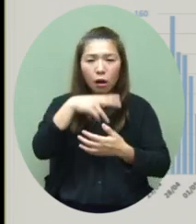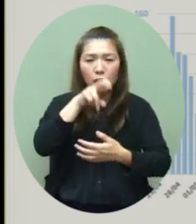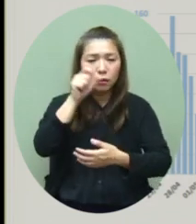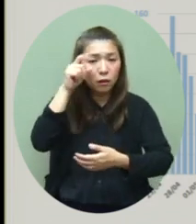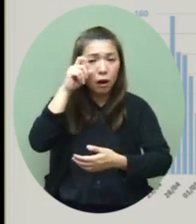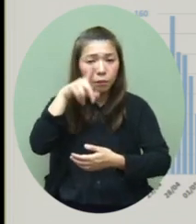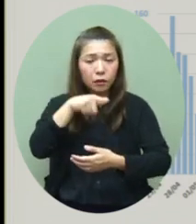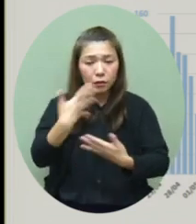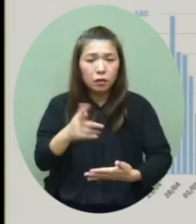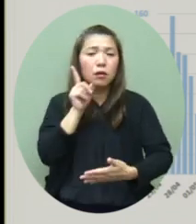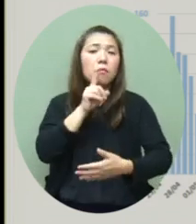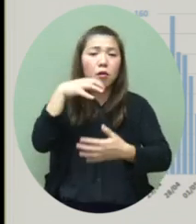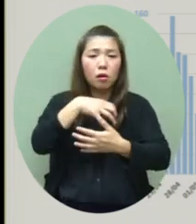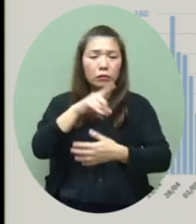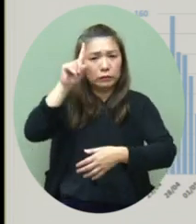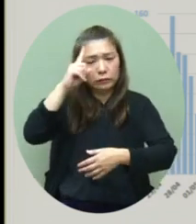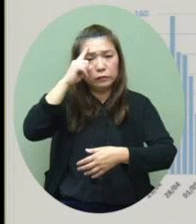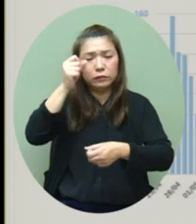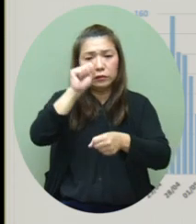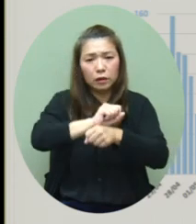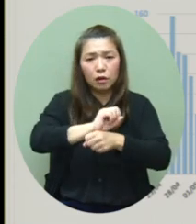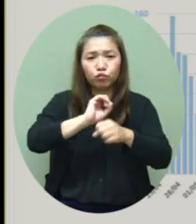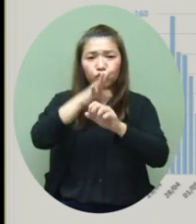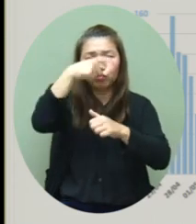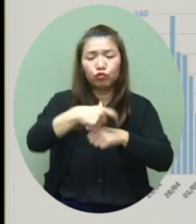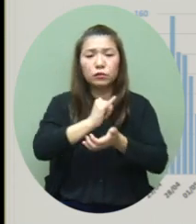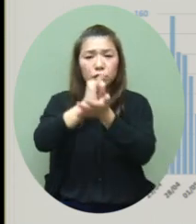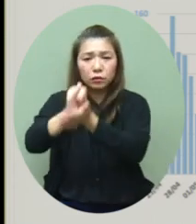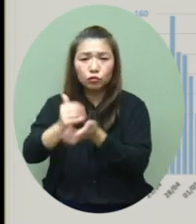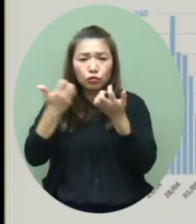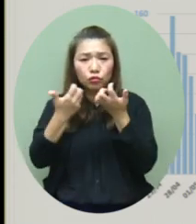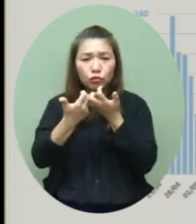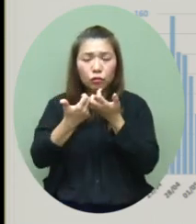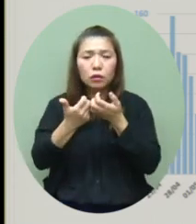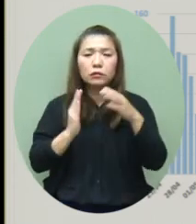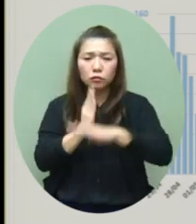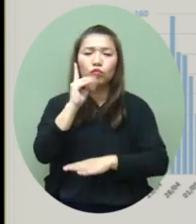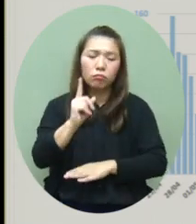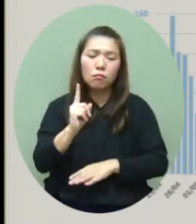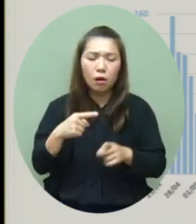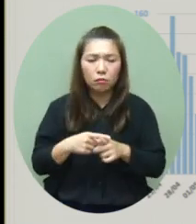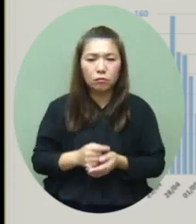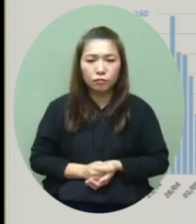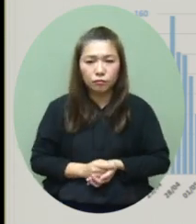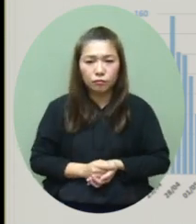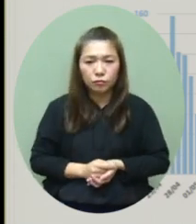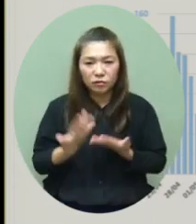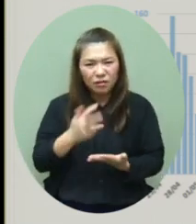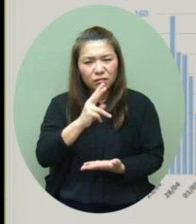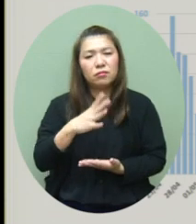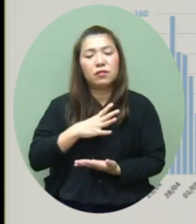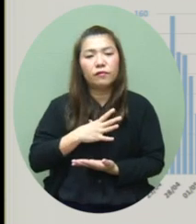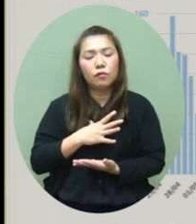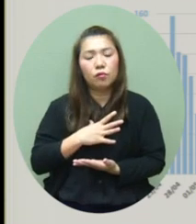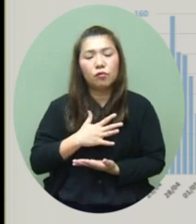特别是在这个礼拜每一日新增的确诊入院人数都是过百以上的所以这个情况